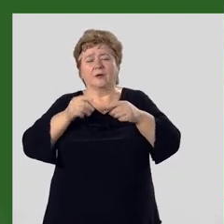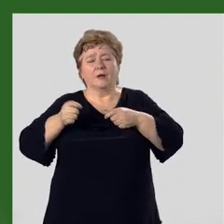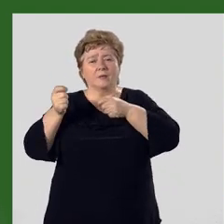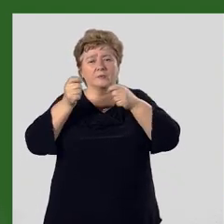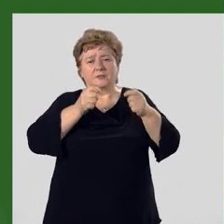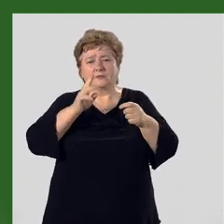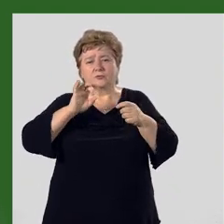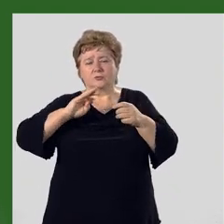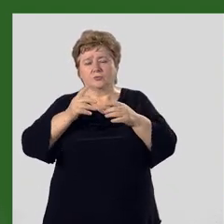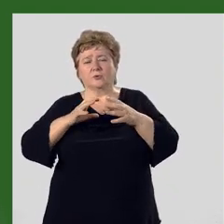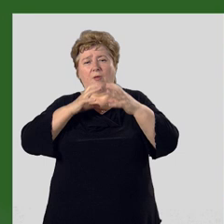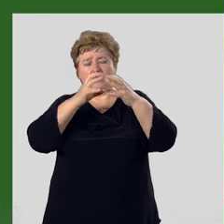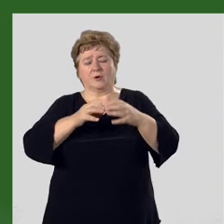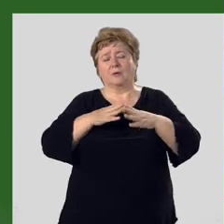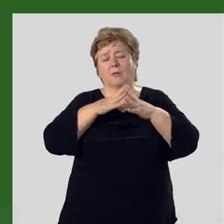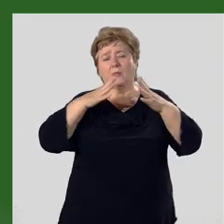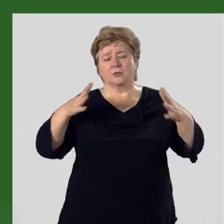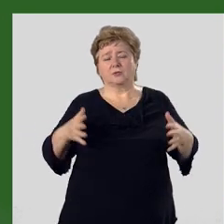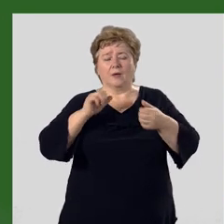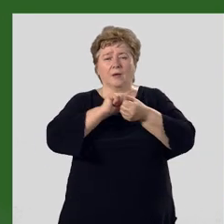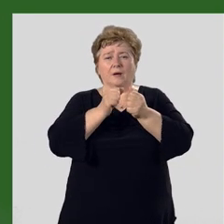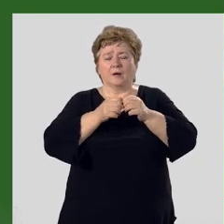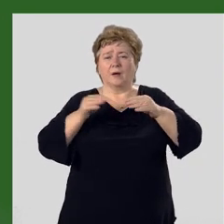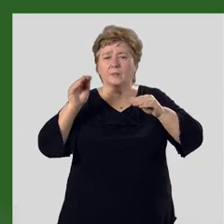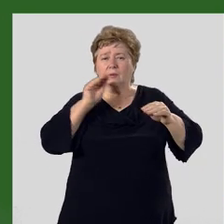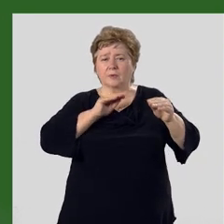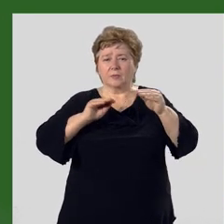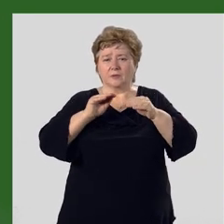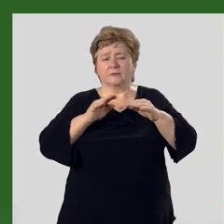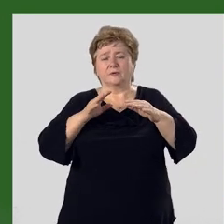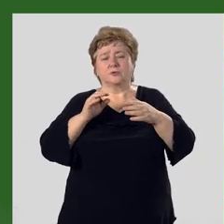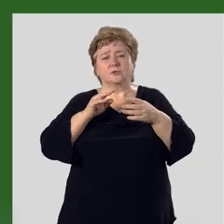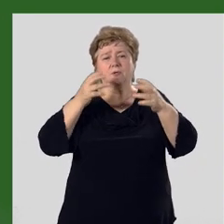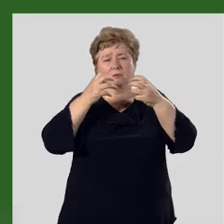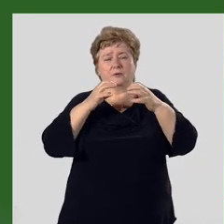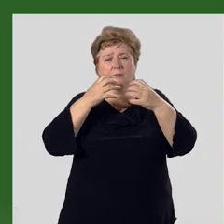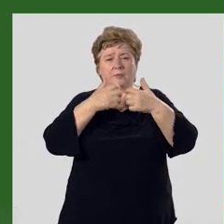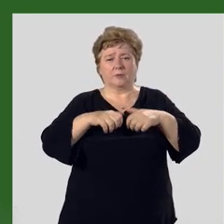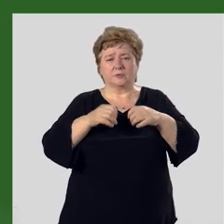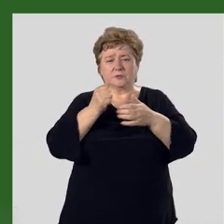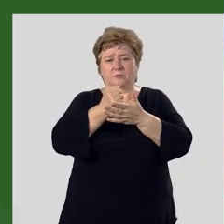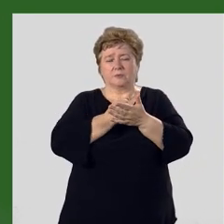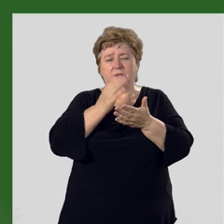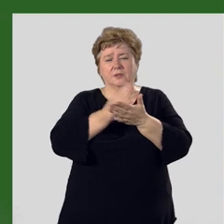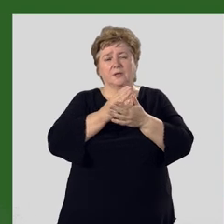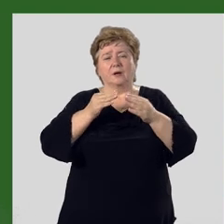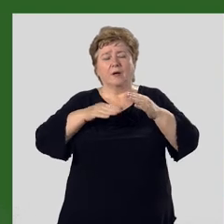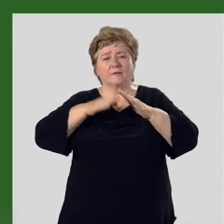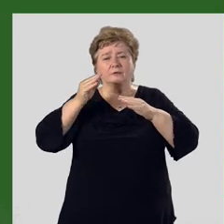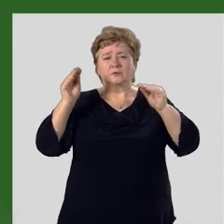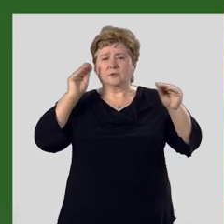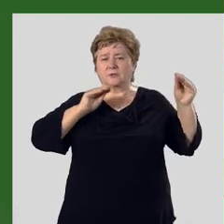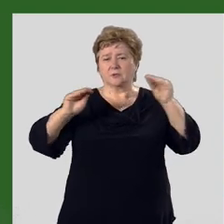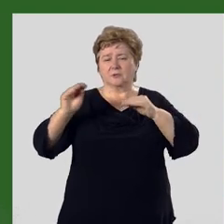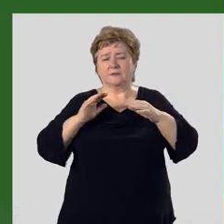поставляющее ртуть на мировой рынок. Камнеобрабатывающая промышленность обеспечена запасами высокодекоративных